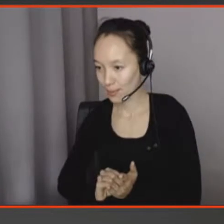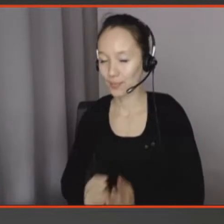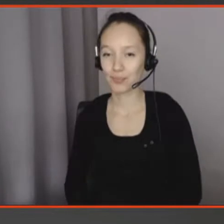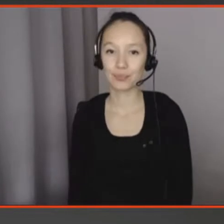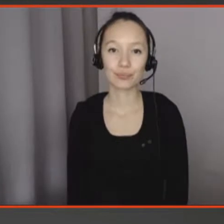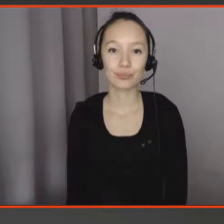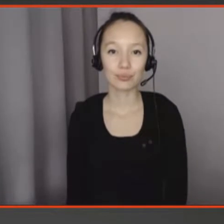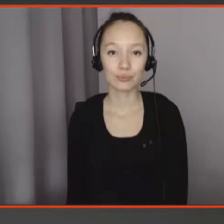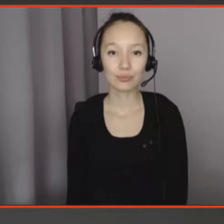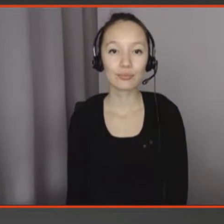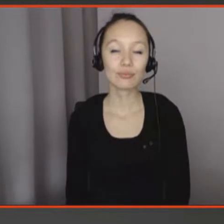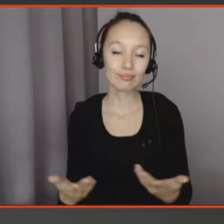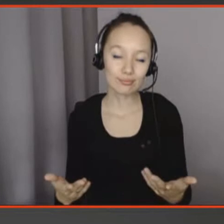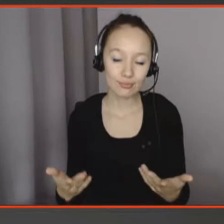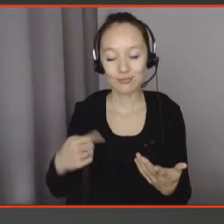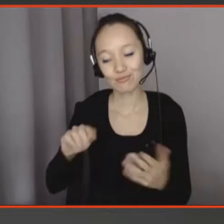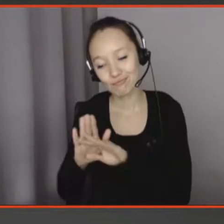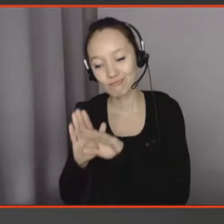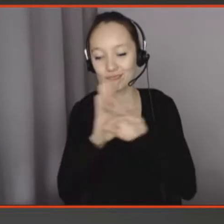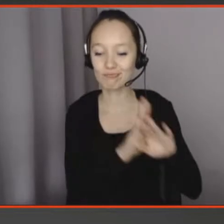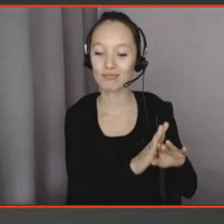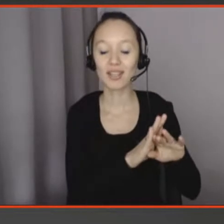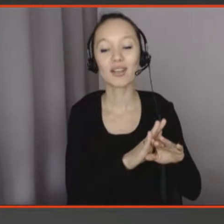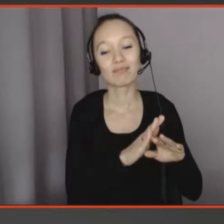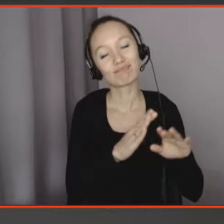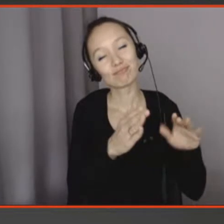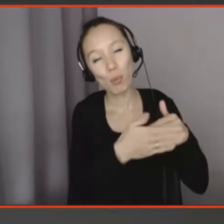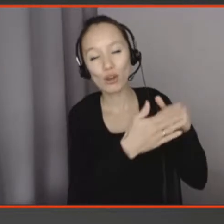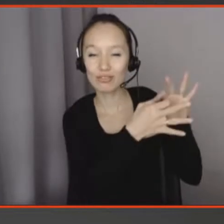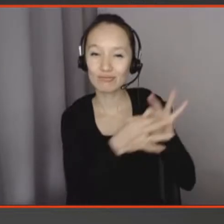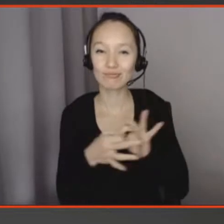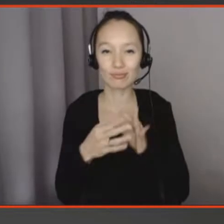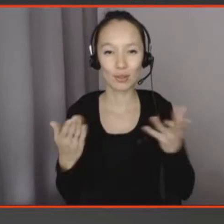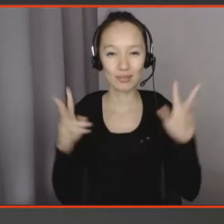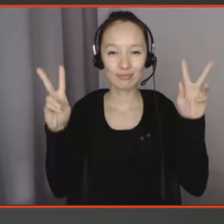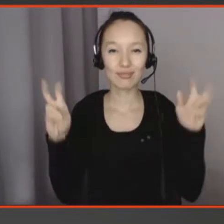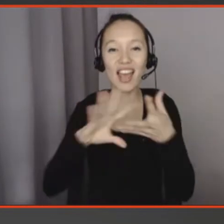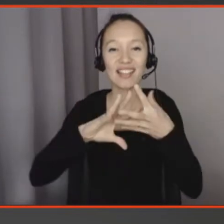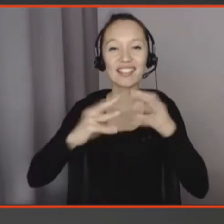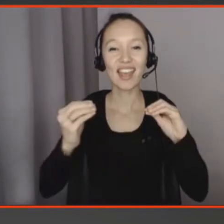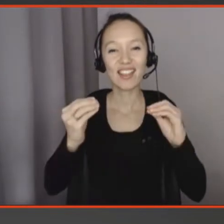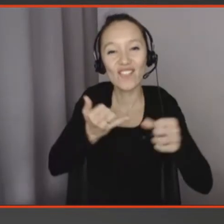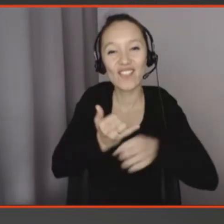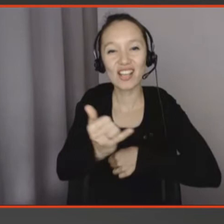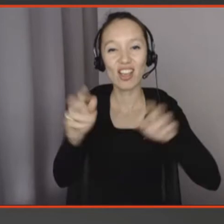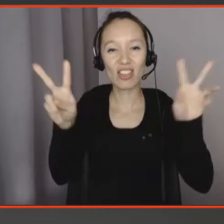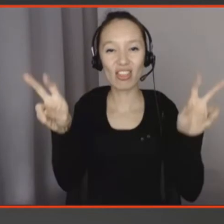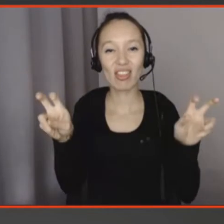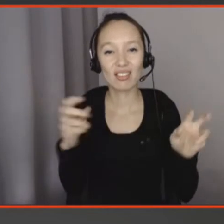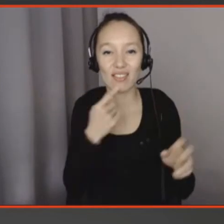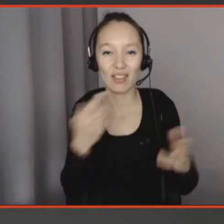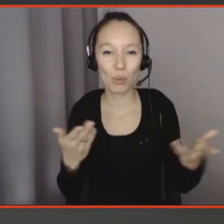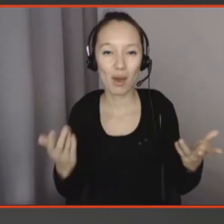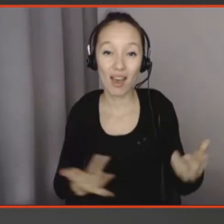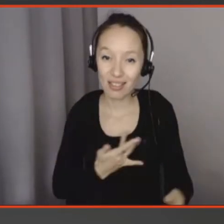Dans la même veine, mais de manière un petit peu plus élargie, il y une méthode qu'on appelle « Design Fiction » qui est vraiment intéressante pour explorer les alternatives